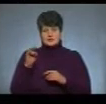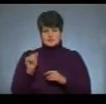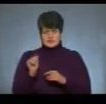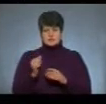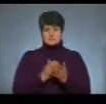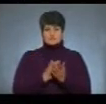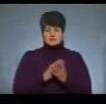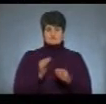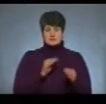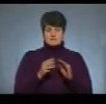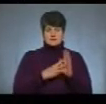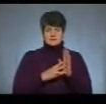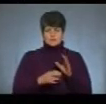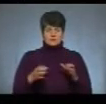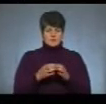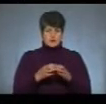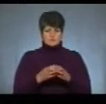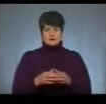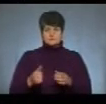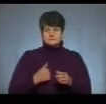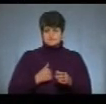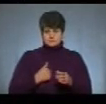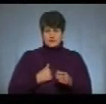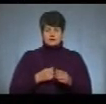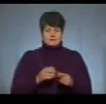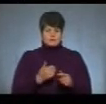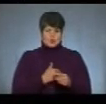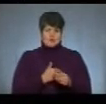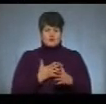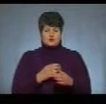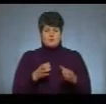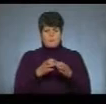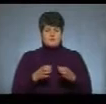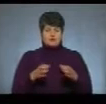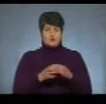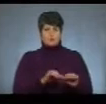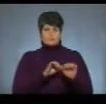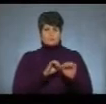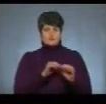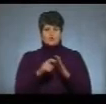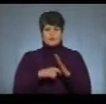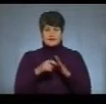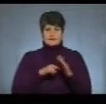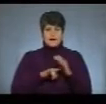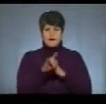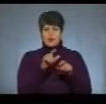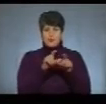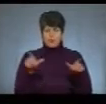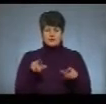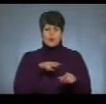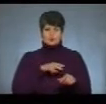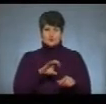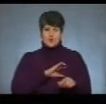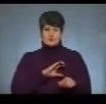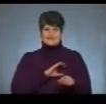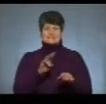Служив у складі 80-ї бригади Збройних сил України, у складі добровольчого підрозділу обороняв Донецький аеропорт. Нагороджений орденом